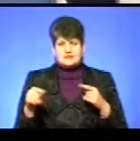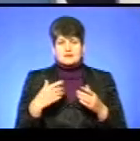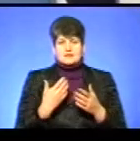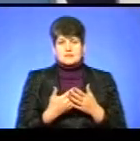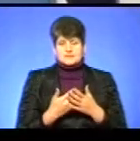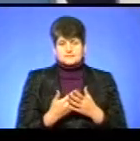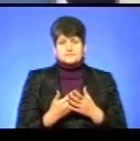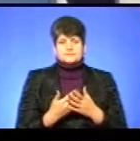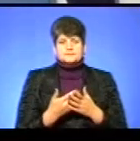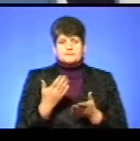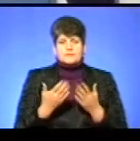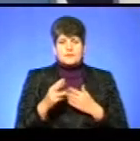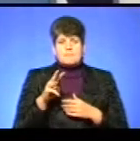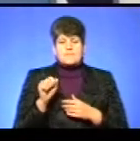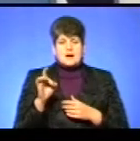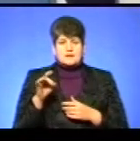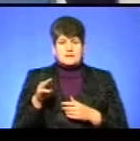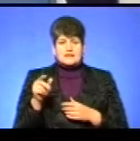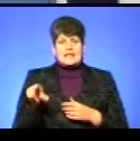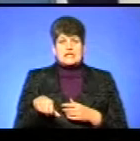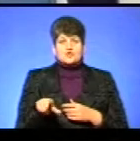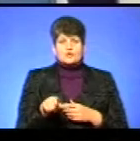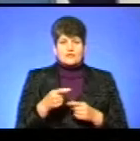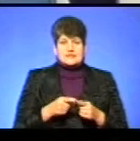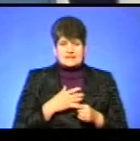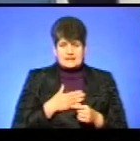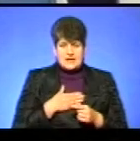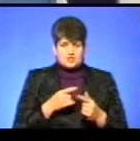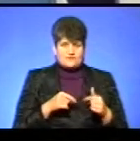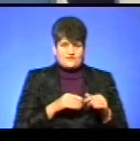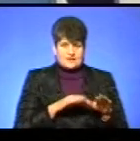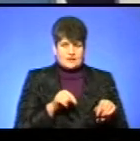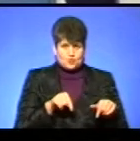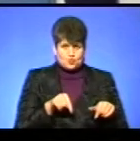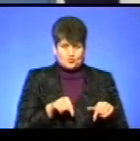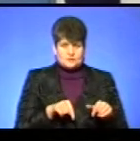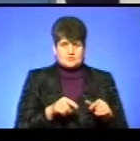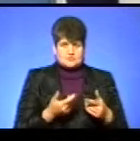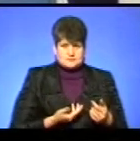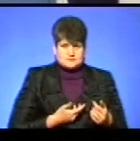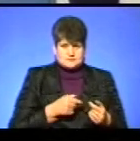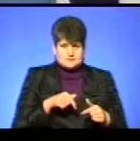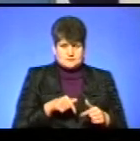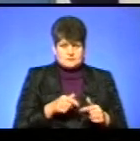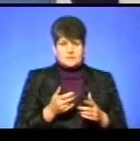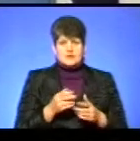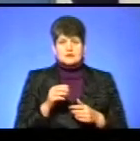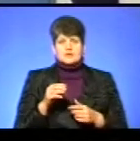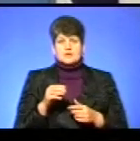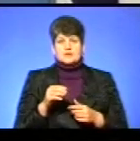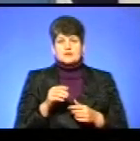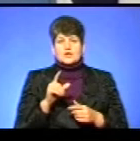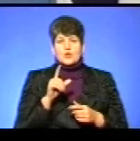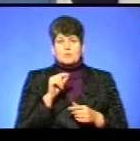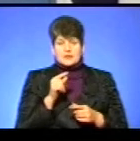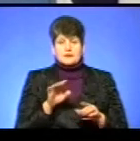Мартин Річковий, як вже сказали, це наш вид, який тут гніздиться, то птах, з